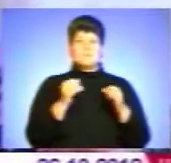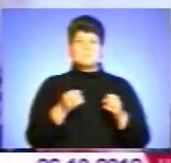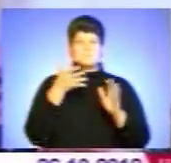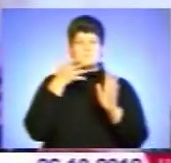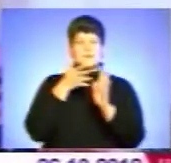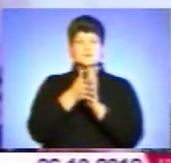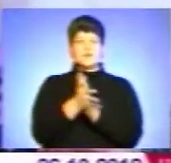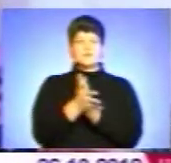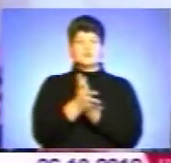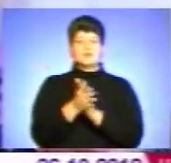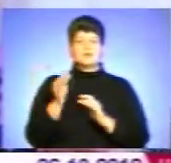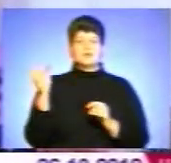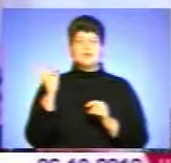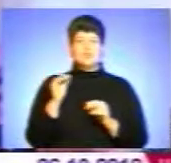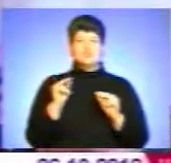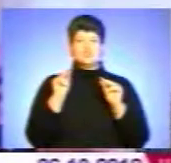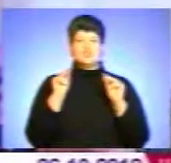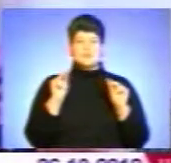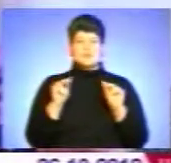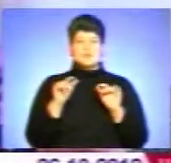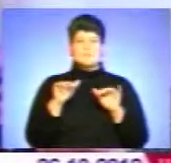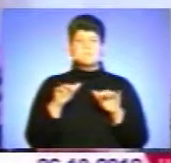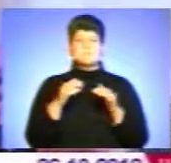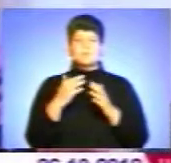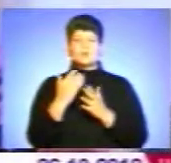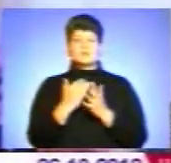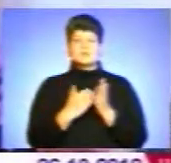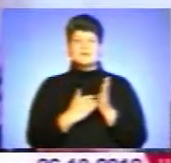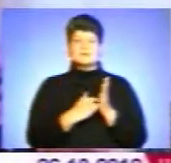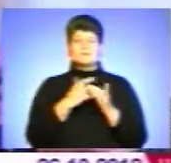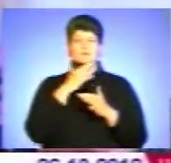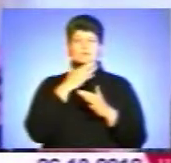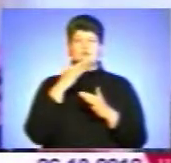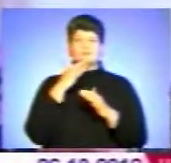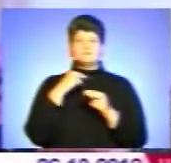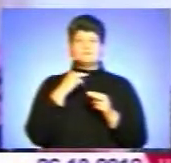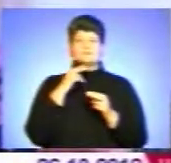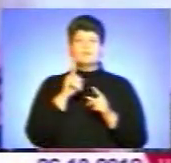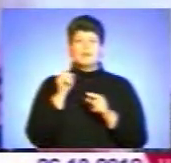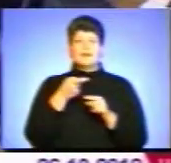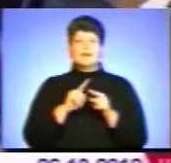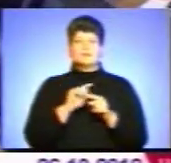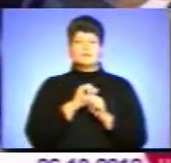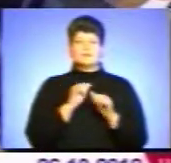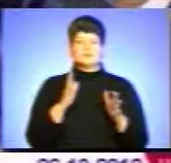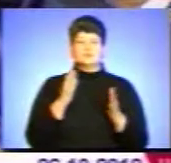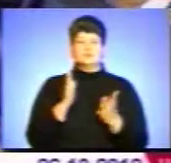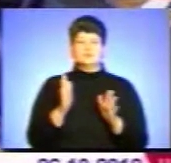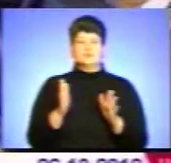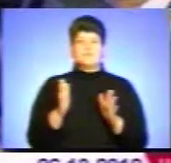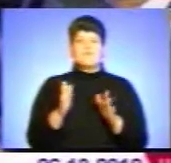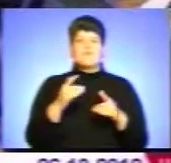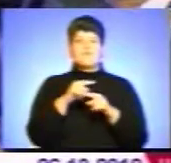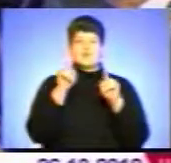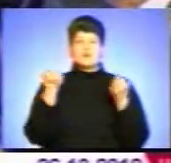і чесний процес, з іншої сторони багато опасувань, що це може не згадатися. У рамках роботи